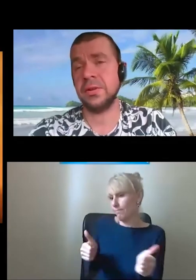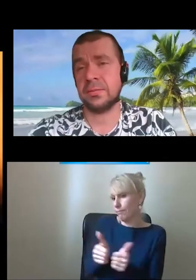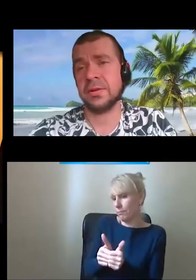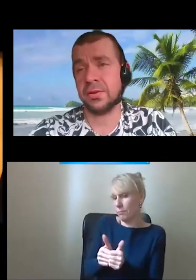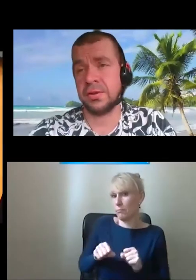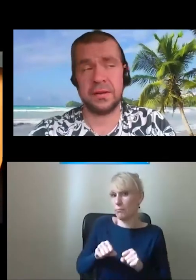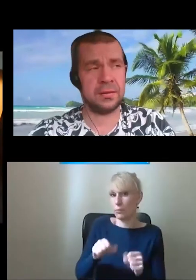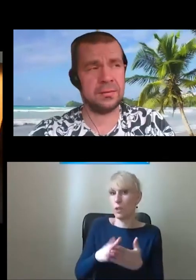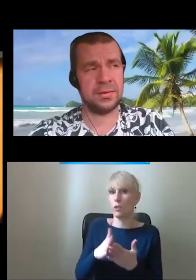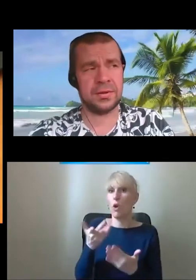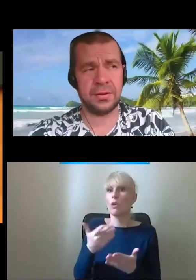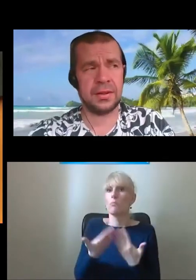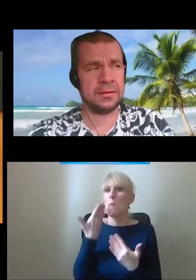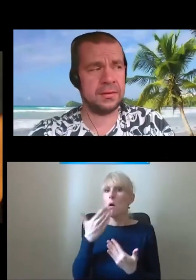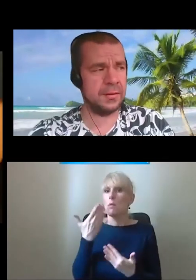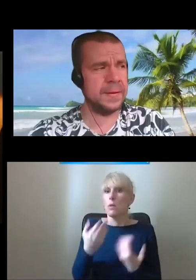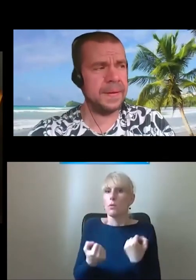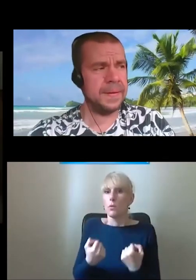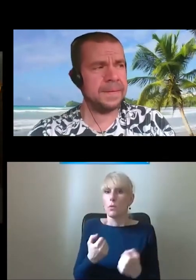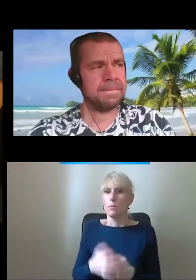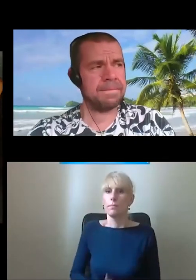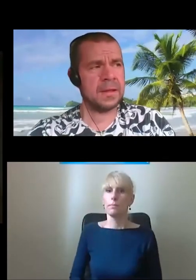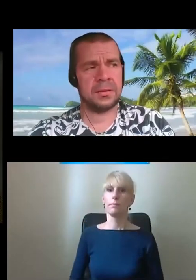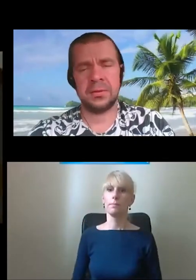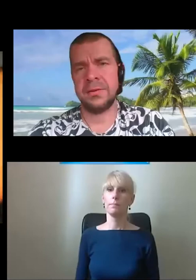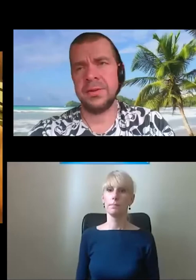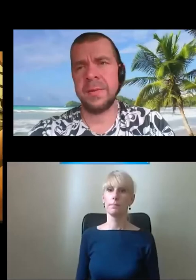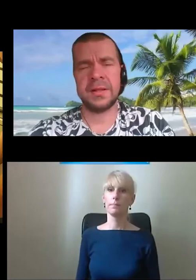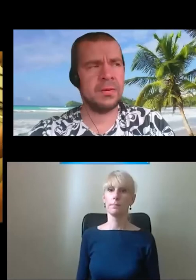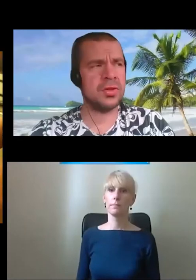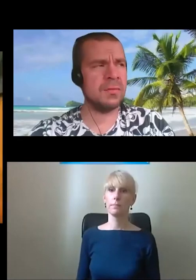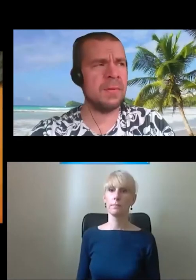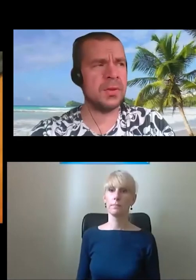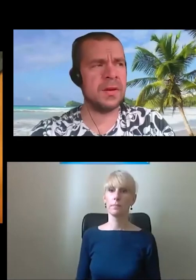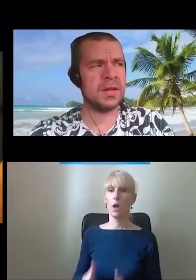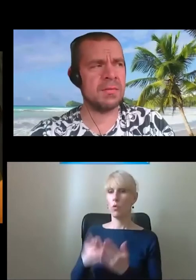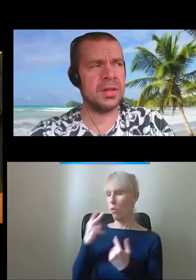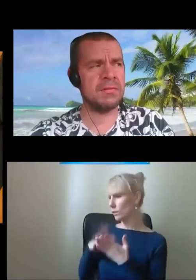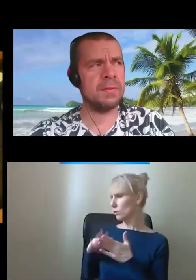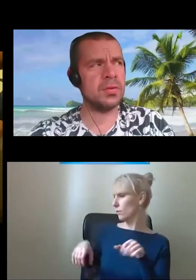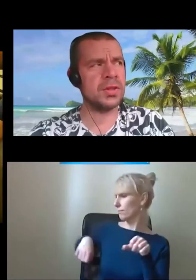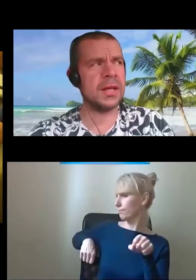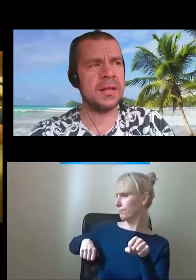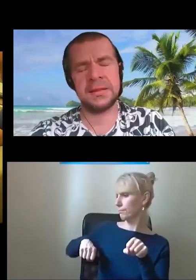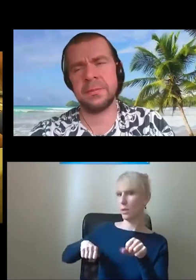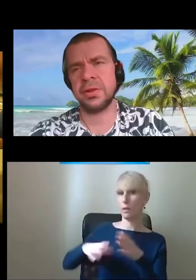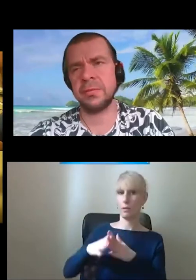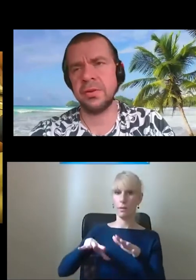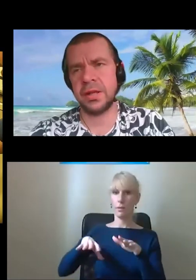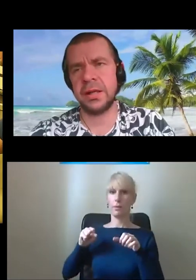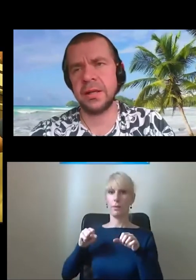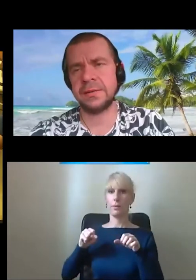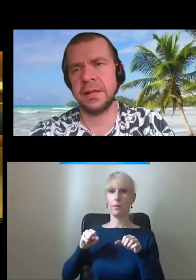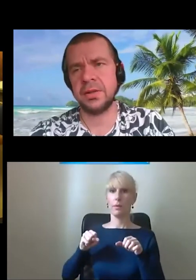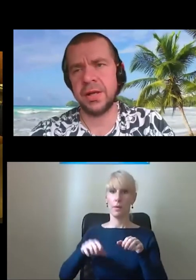to bardzo trudne, może nie to, się nie da, no bo wszystko się da. Tak tutaj widzicie, Bartek mnie trzyma, ponieważ w momencie, kiedy mnie puszcza, ja nie jestem przy tym